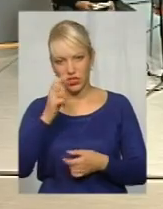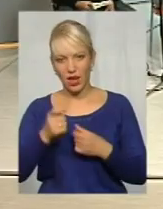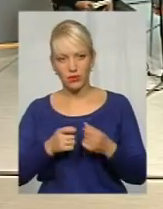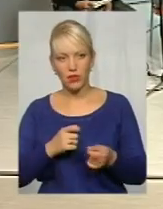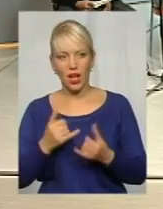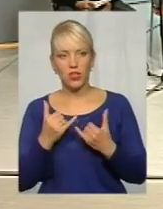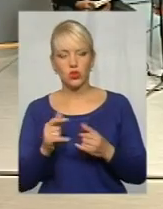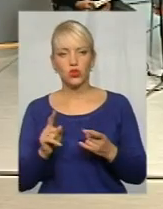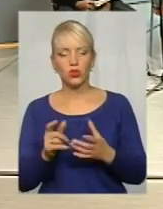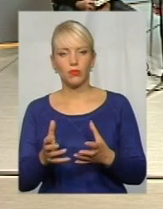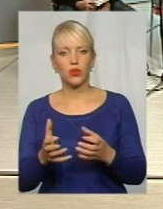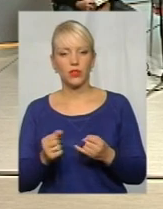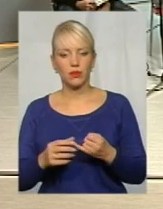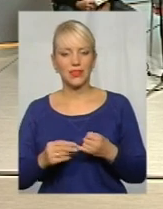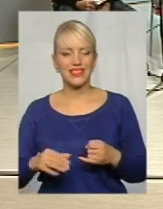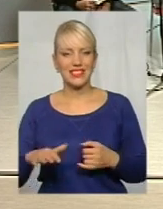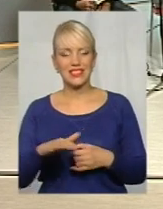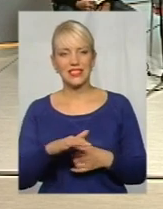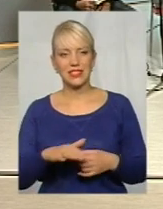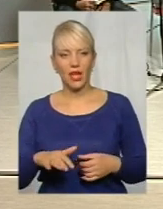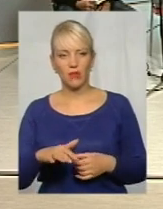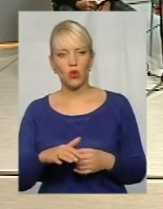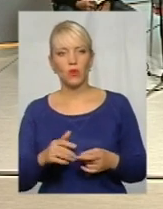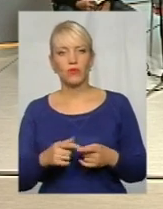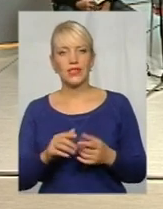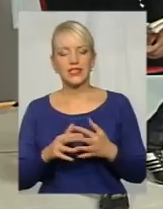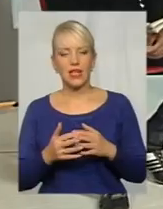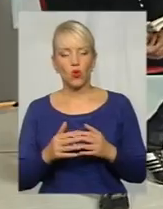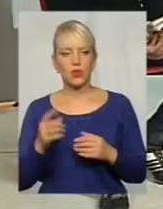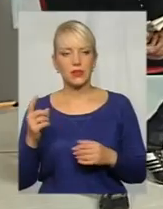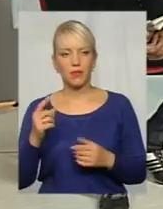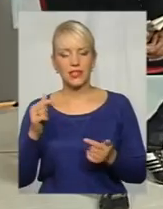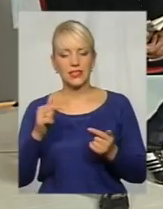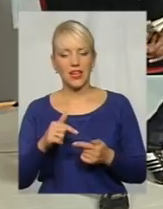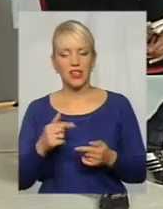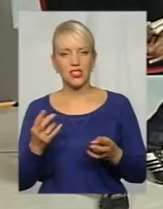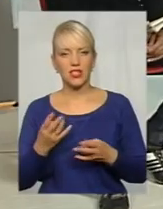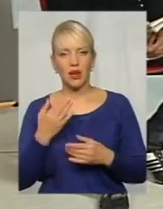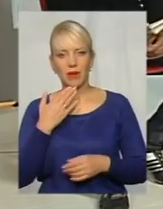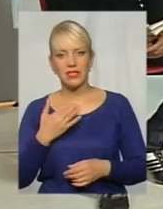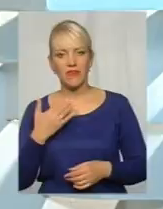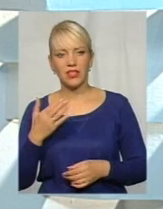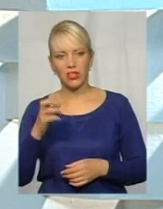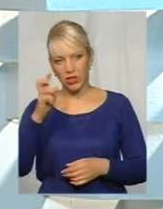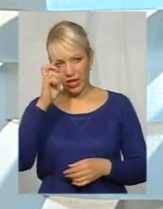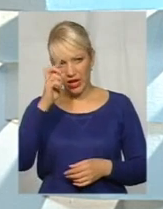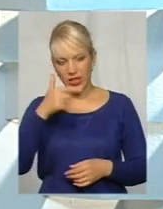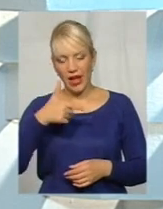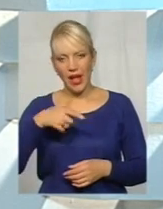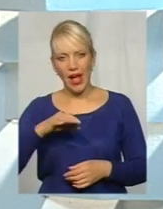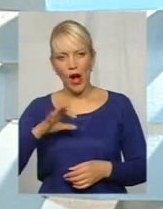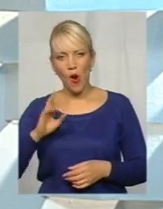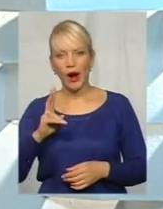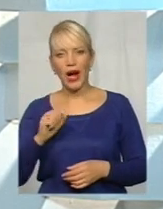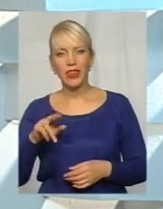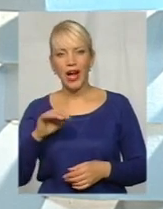заповітний клапот землі, саме сільгосп-призначення, необхідно звертатися до Держгеокадастру із